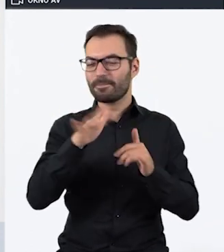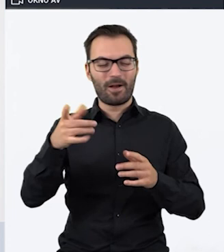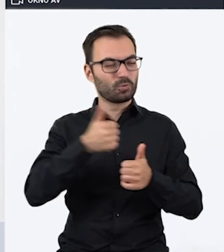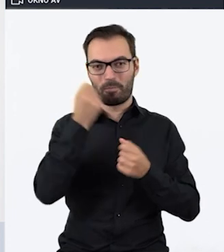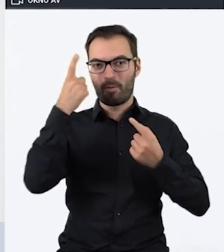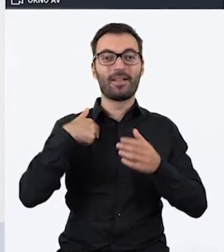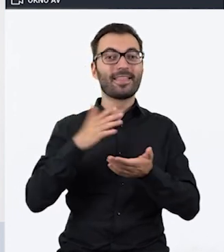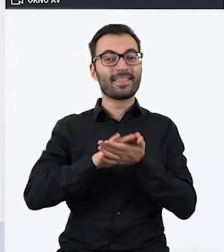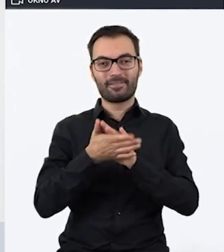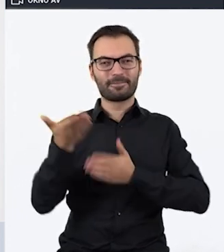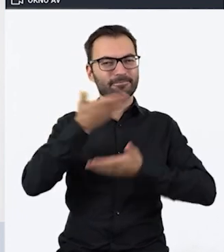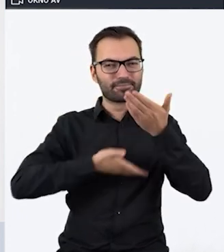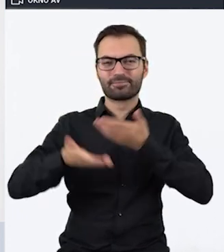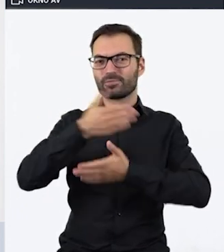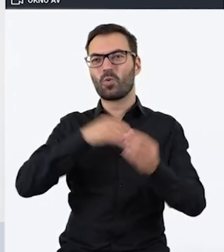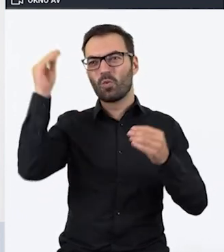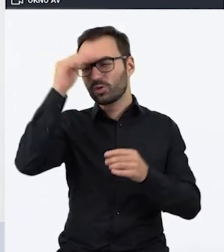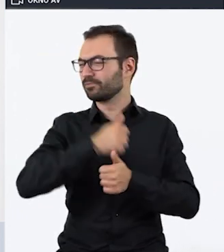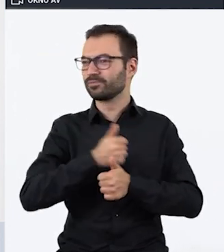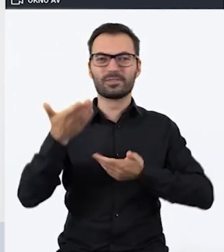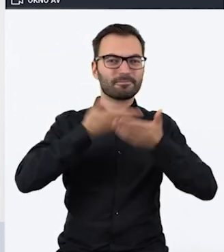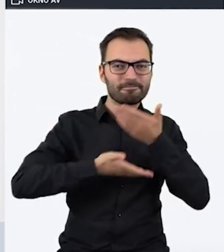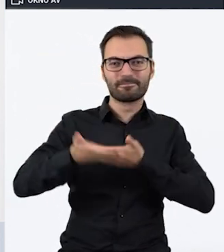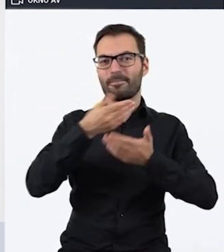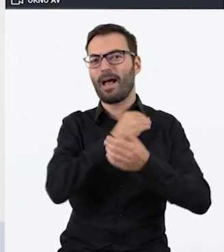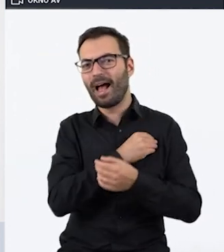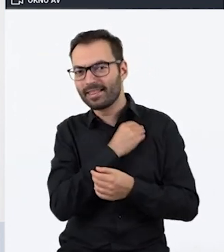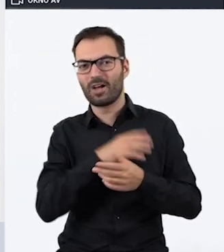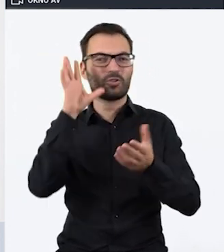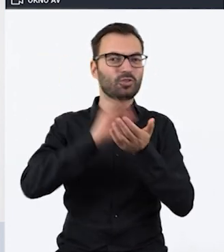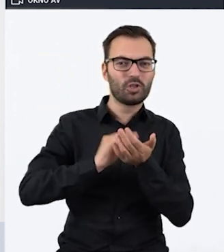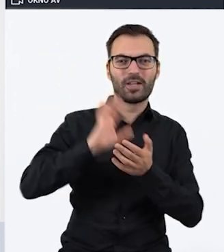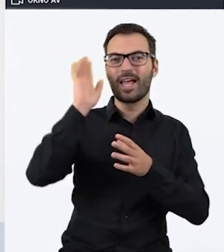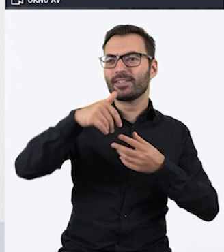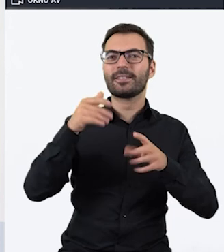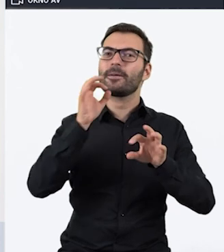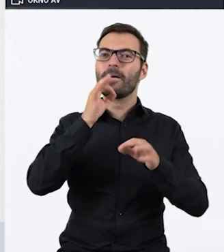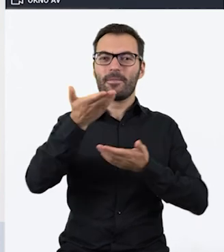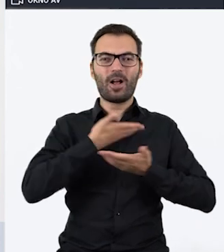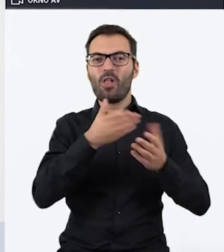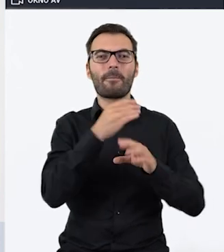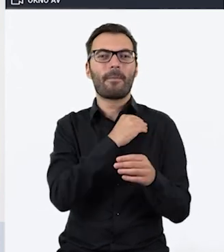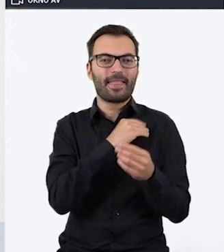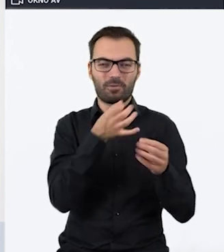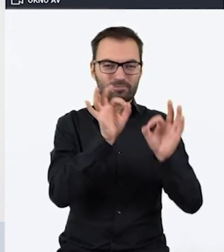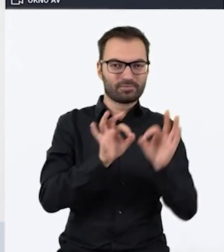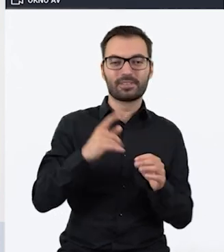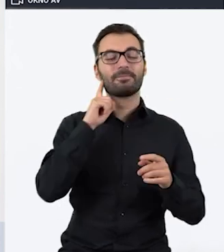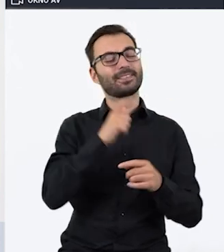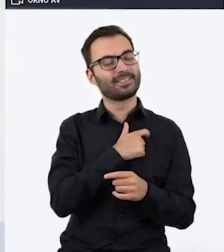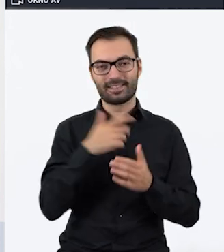Uczymy się od siebie nawzajem, wymieniamy się doświadczeniami, materiałami, nawet do edycji. Także serdecznie tam Państwa